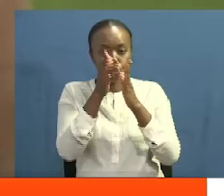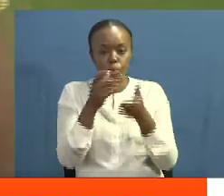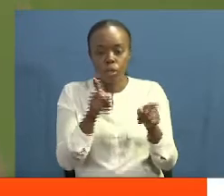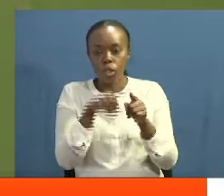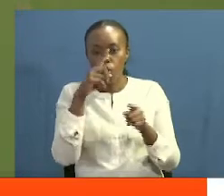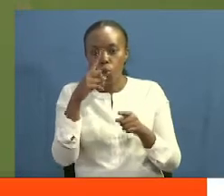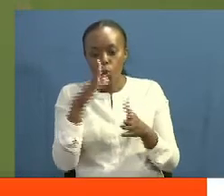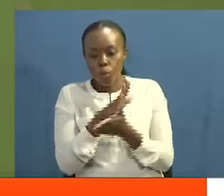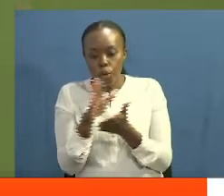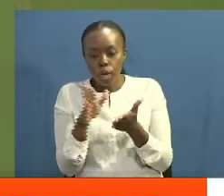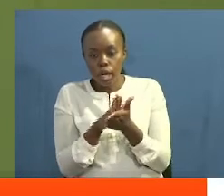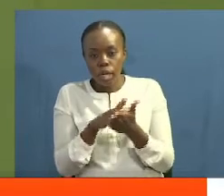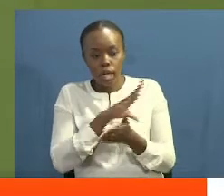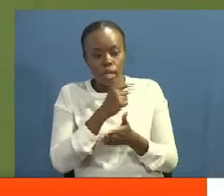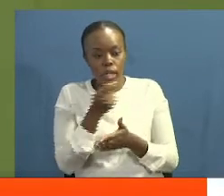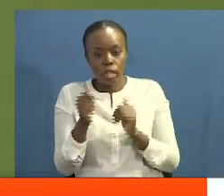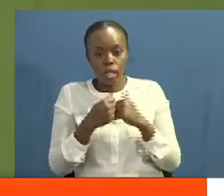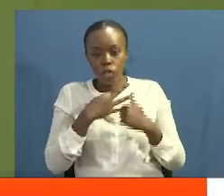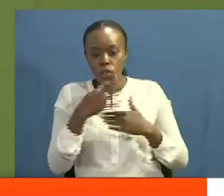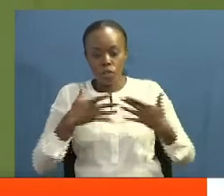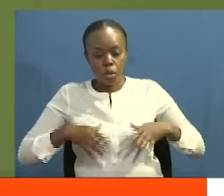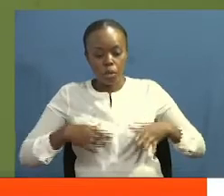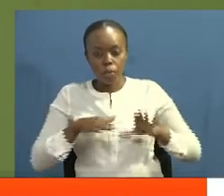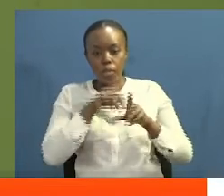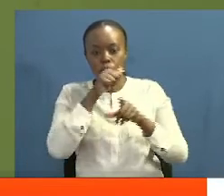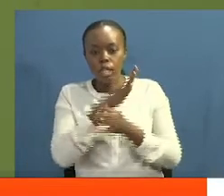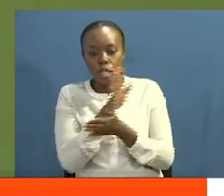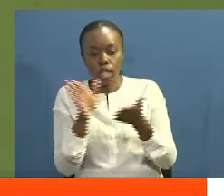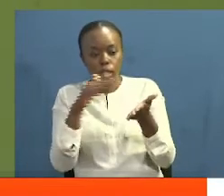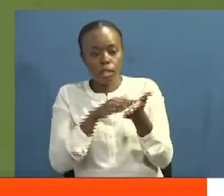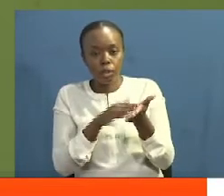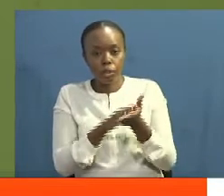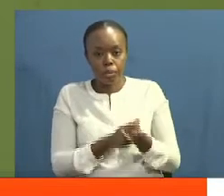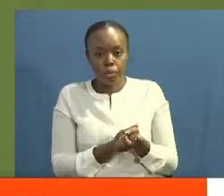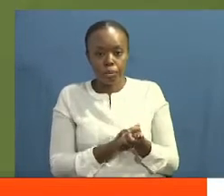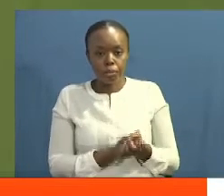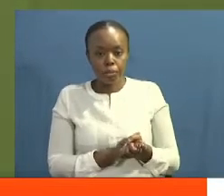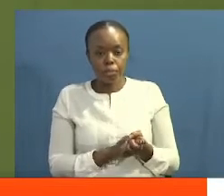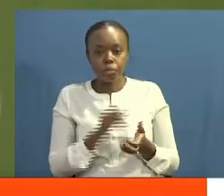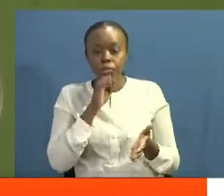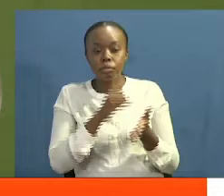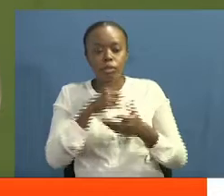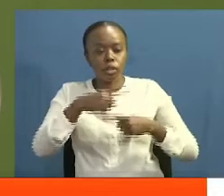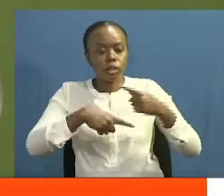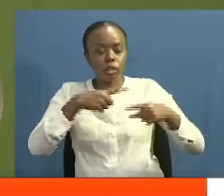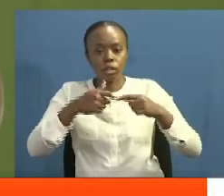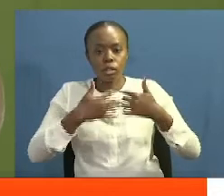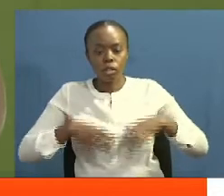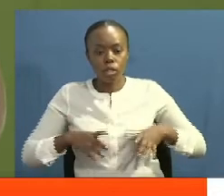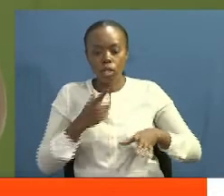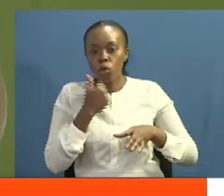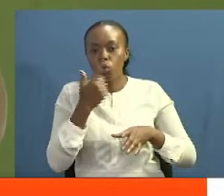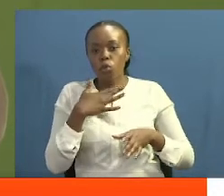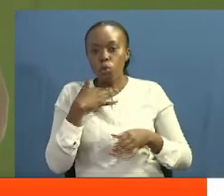one side and the alliance of the people on the other side. It is about the people who